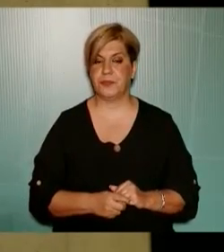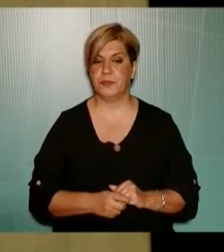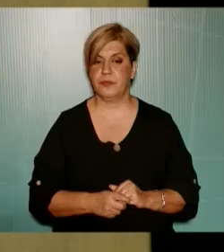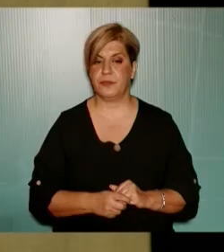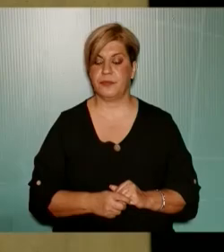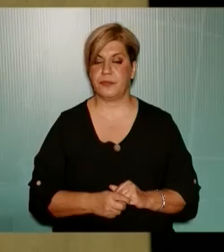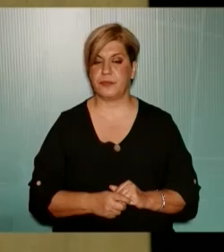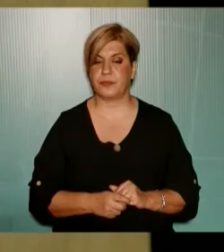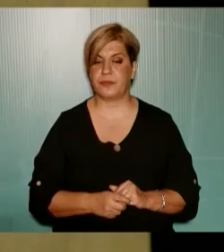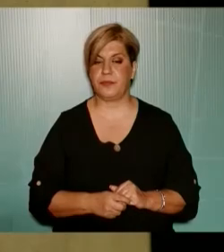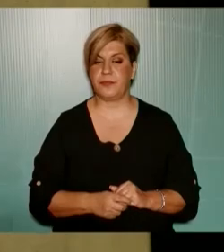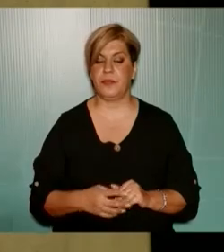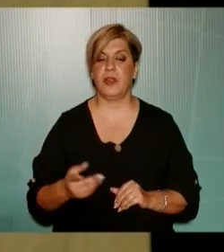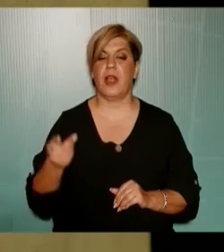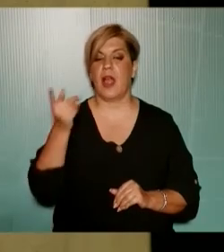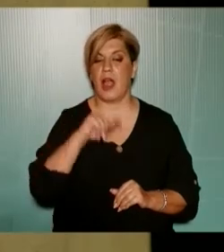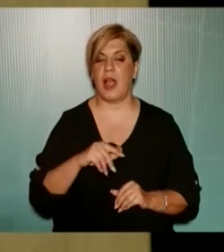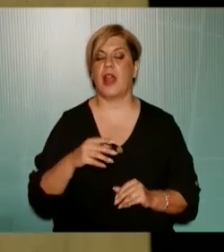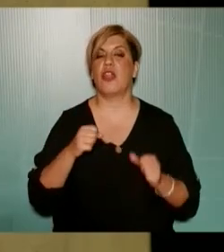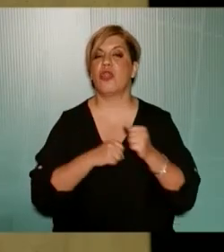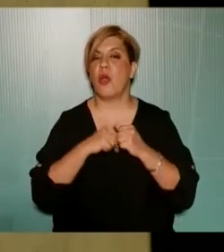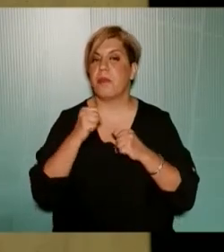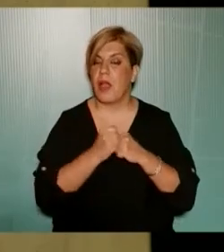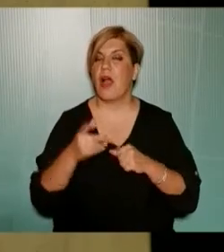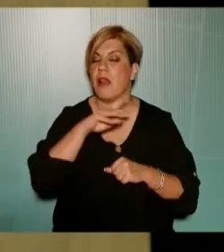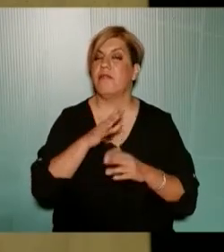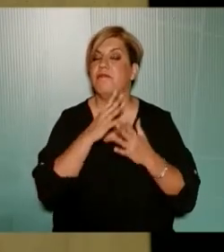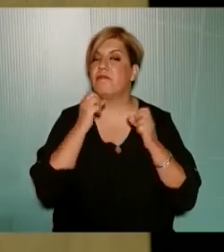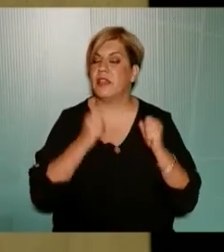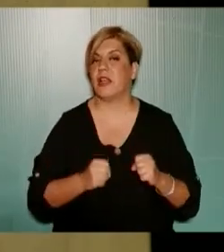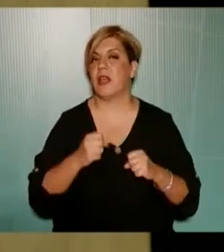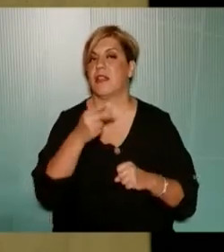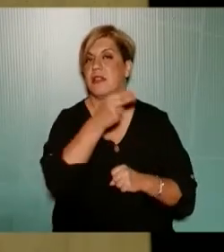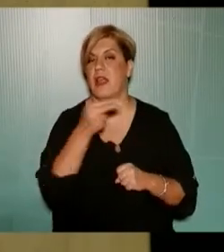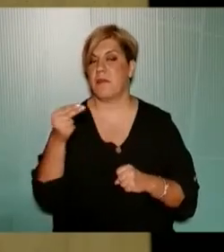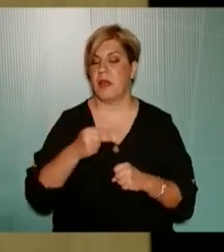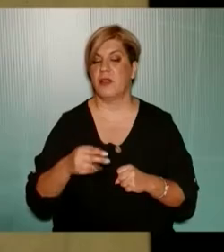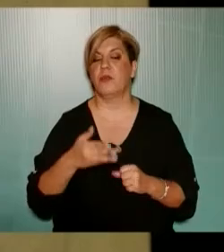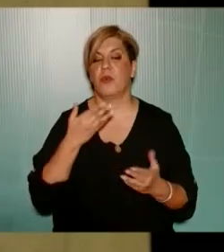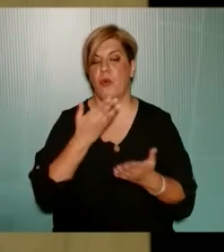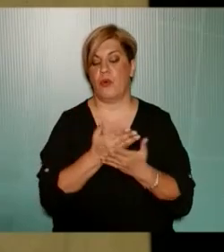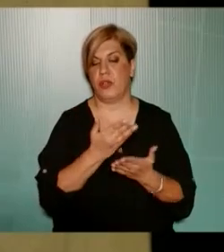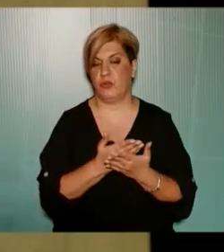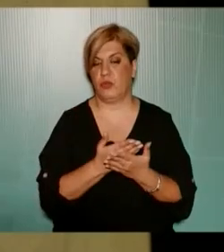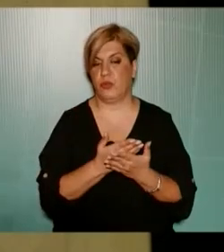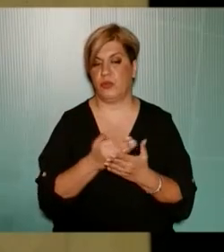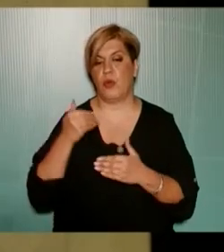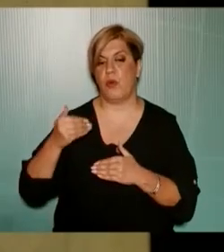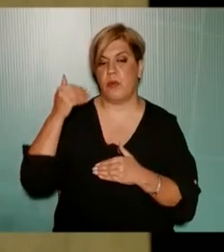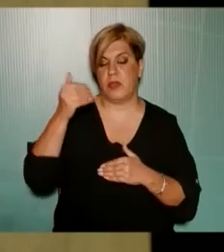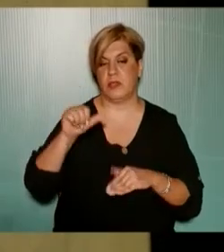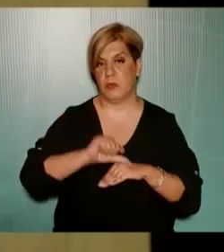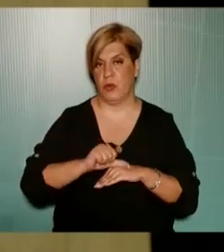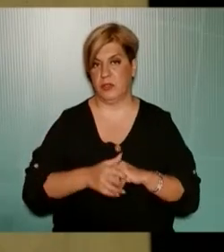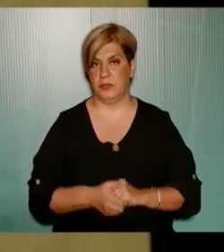Τι θα γίνει με άλλα λοιπόν δομικά μεγάλα βασικά ζητήματα τα οποία ορίζουν το μέλλον αυτής της